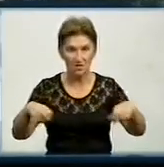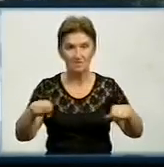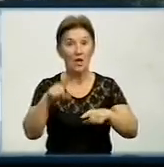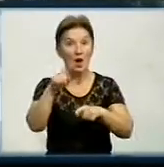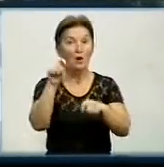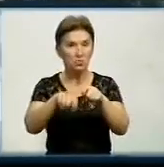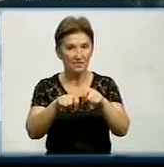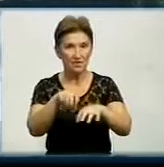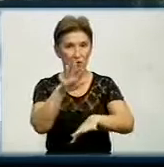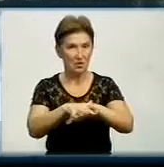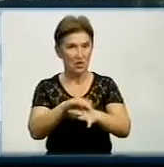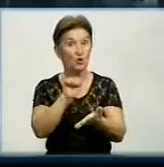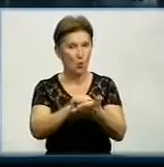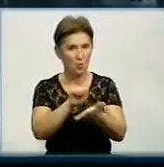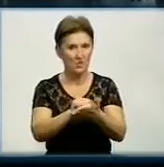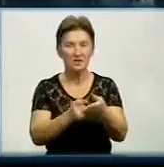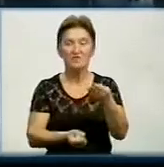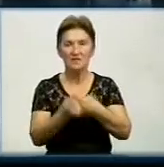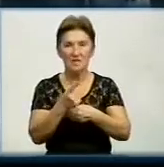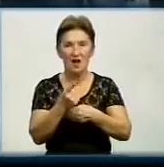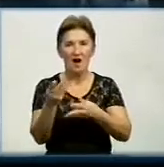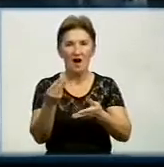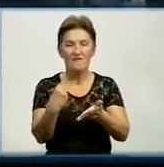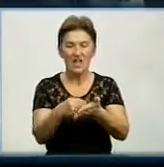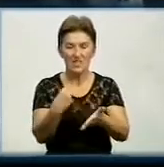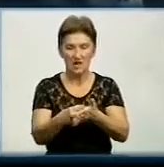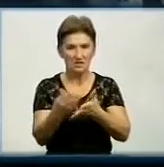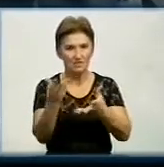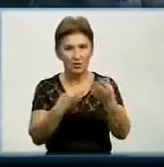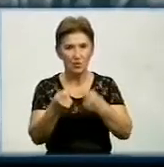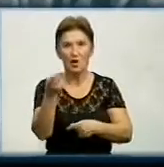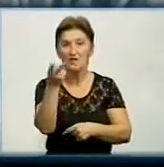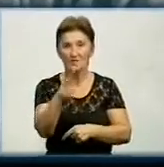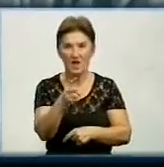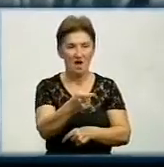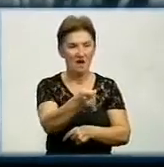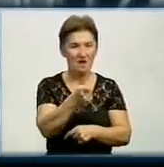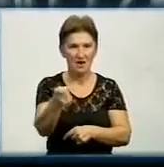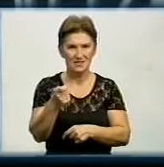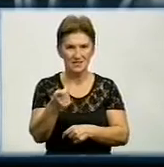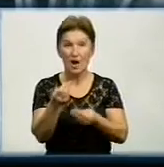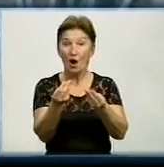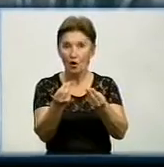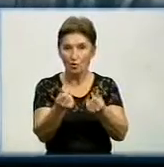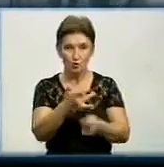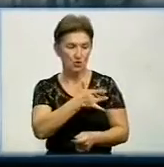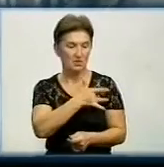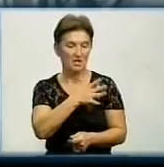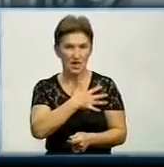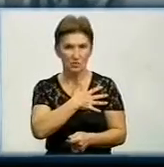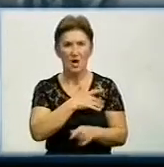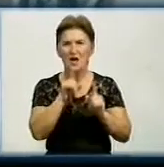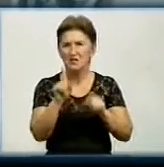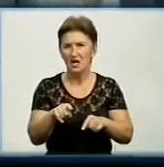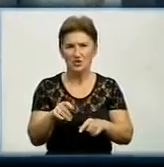банківські документи і виявили, фінансову аферу провернули двоє касирів установи. Гроші клієнтів вони привласнювали і навіть не